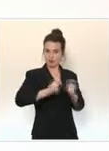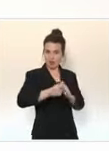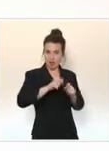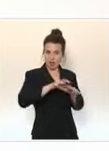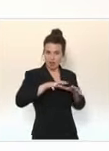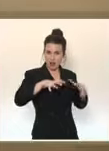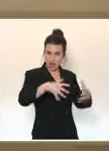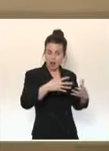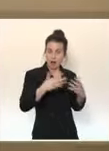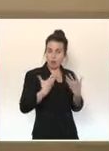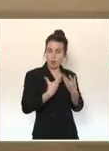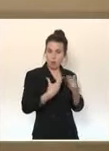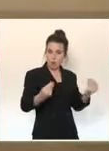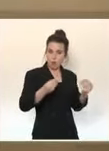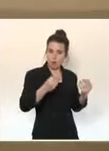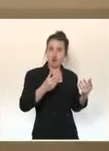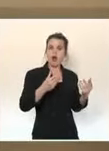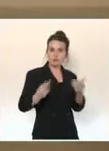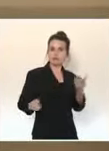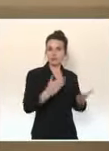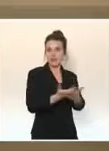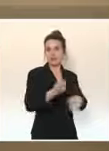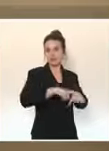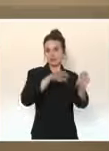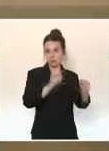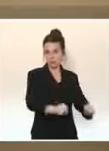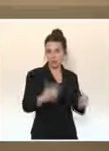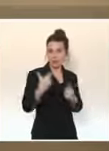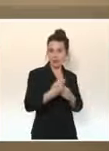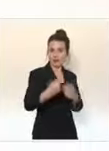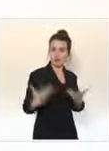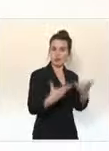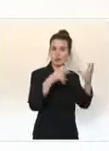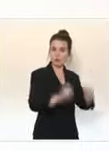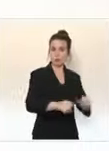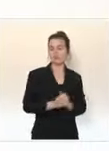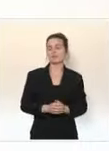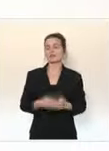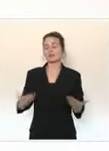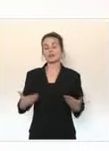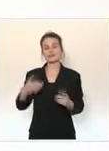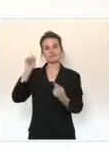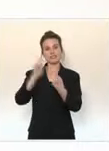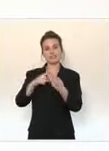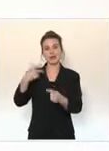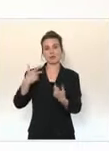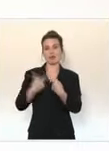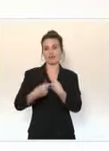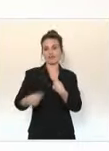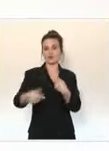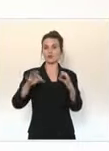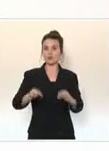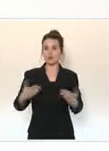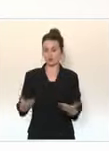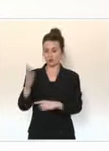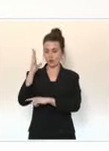territoire donné. Je vais maintenant parler de la vaccination, monsieur le Premier ministre. Pour préparer cette partie de la conférence de presse, j'avais plutôt